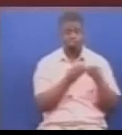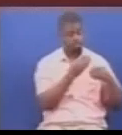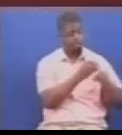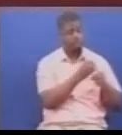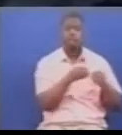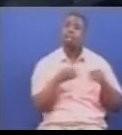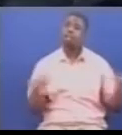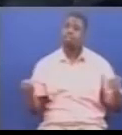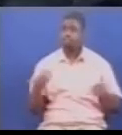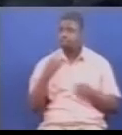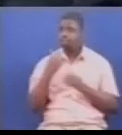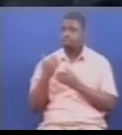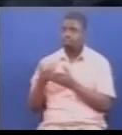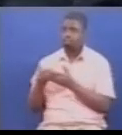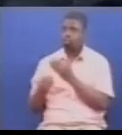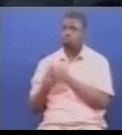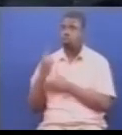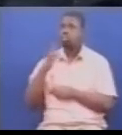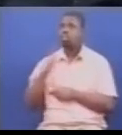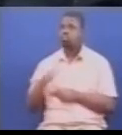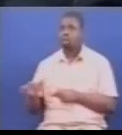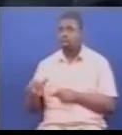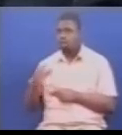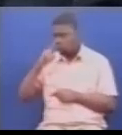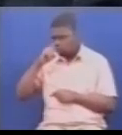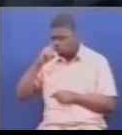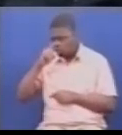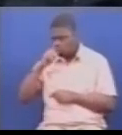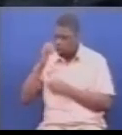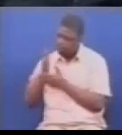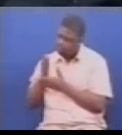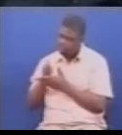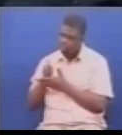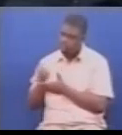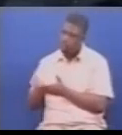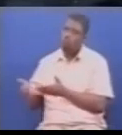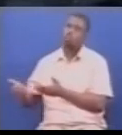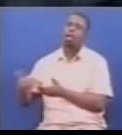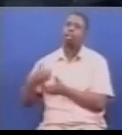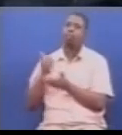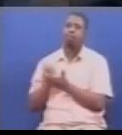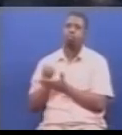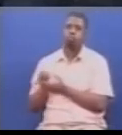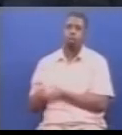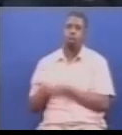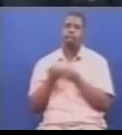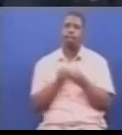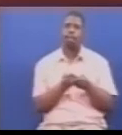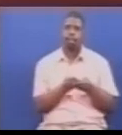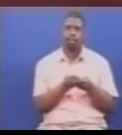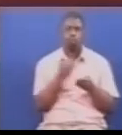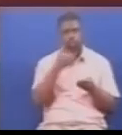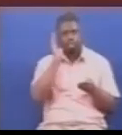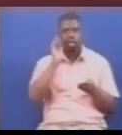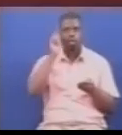sampuli kutoka zanziba, ni lazima wachunguzi wakamilishe uchunguzi wao, wakusanya sampuli, wazipeleke kwa mkemi ya mkuu wa serikali